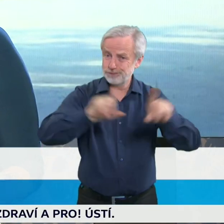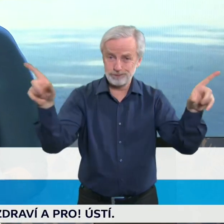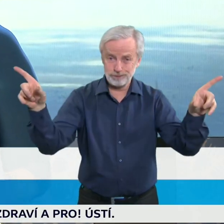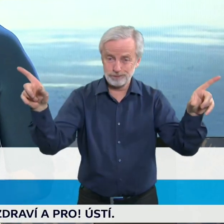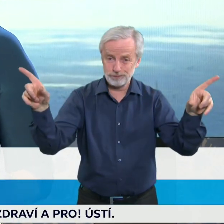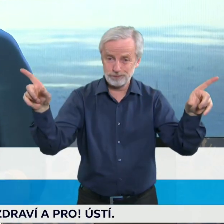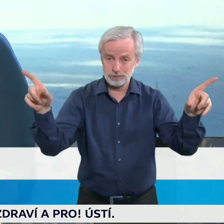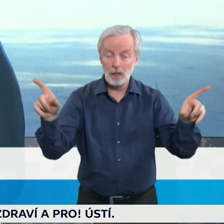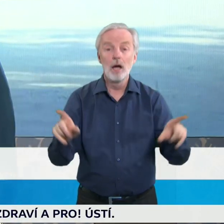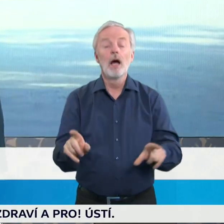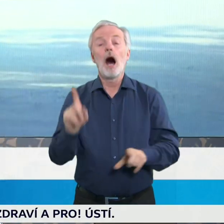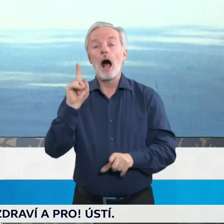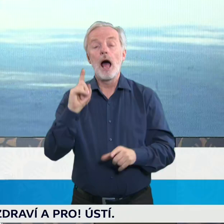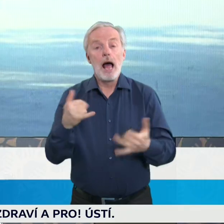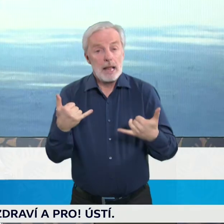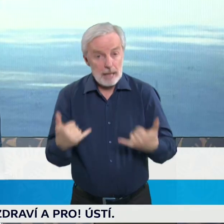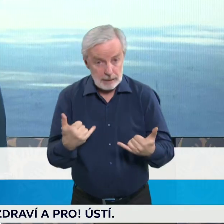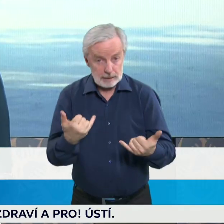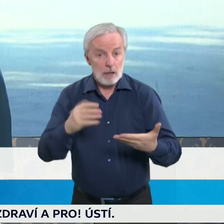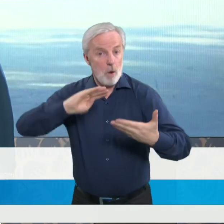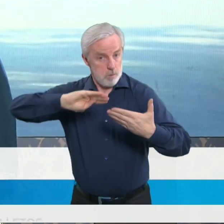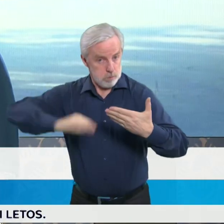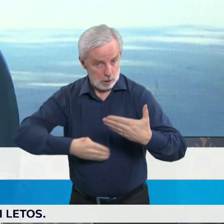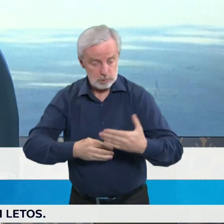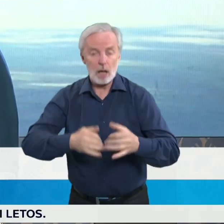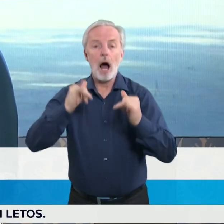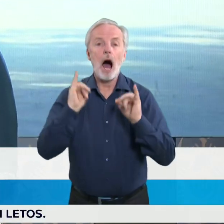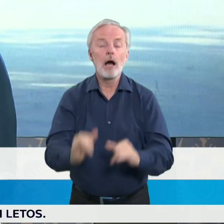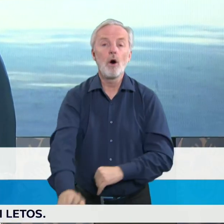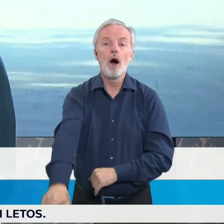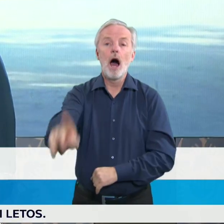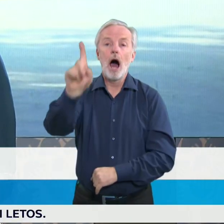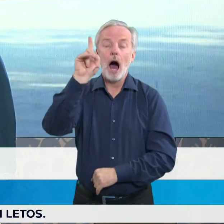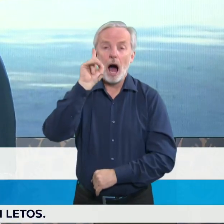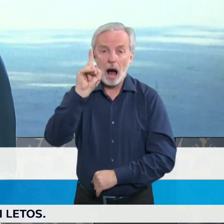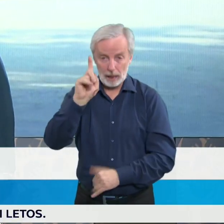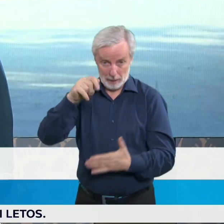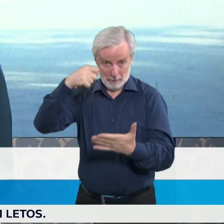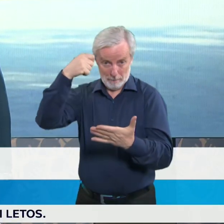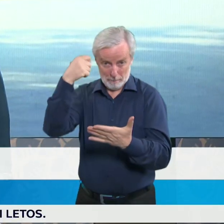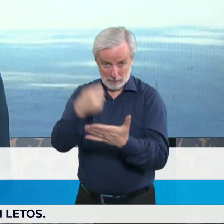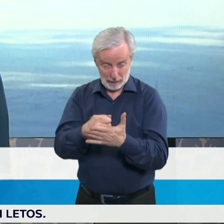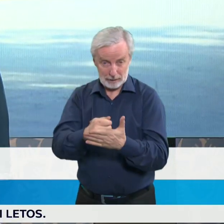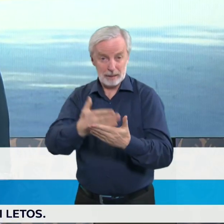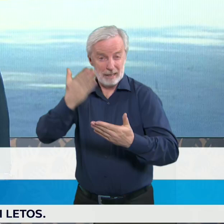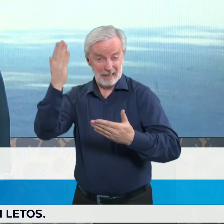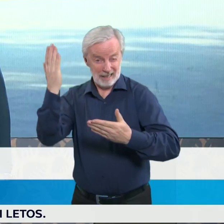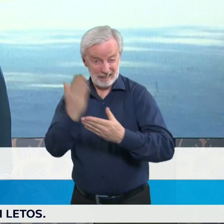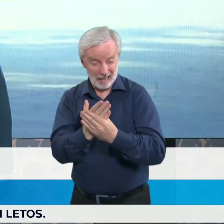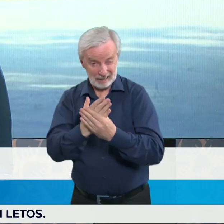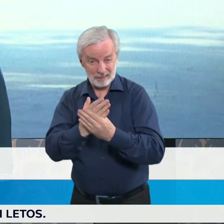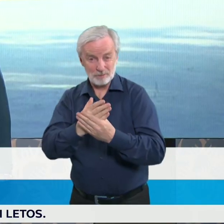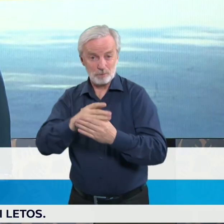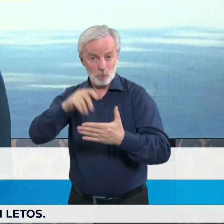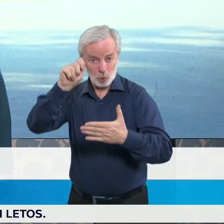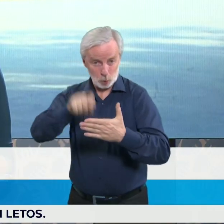podepsala, tak účinnost jsem po dohodě ze svazy a komorami, kteří mě požádali, bychom účinnost nastavili až